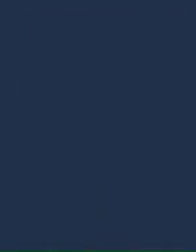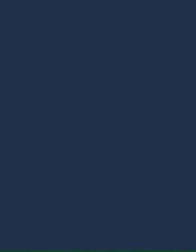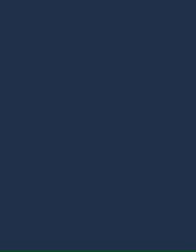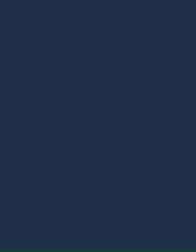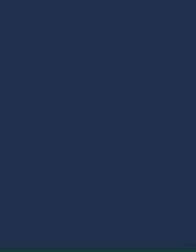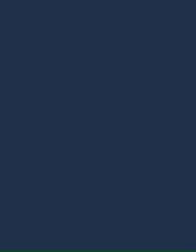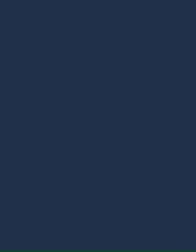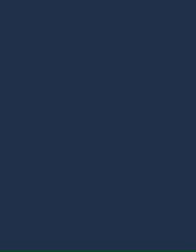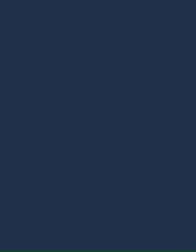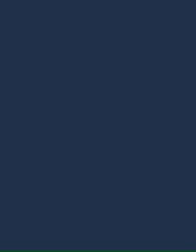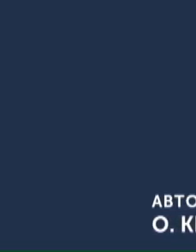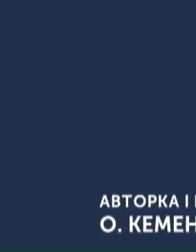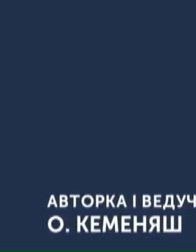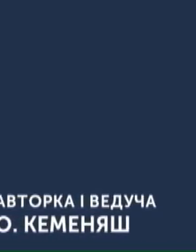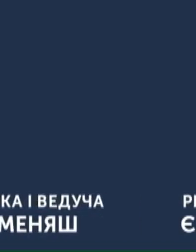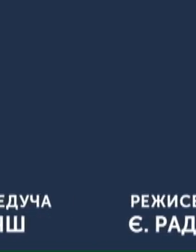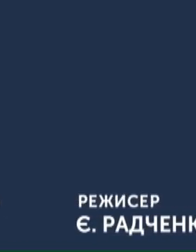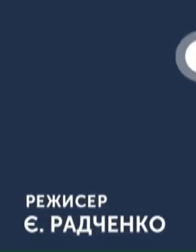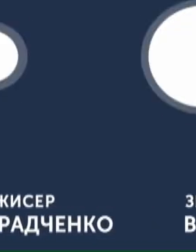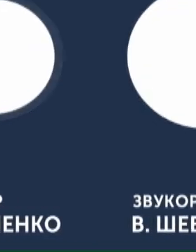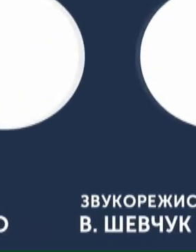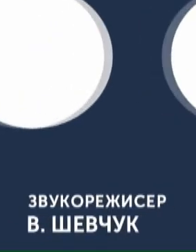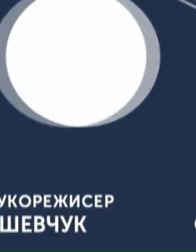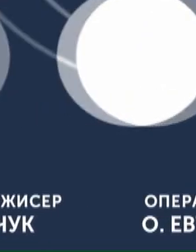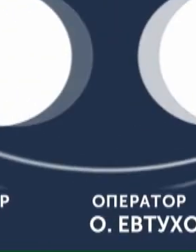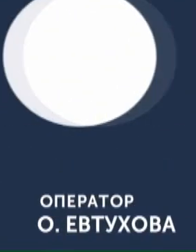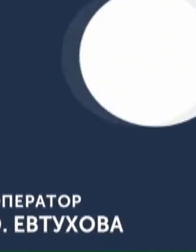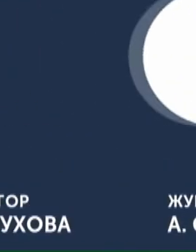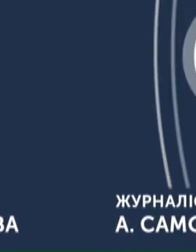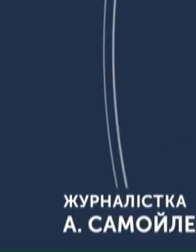Дякую. Дякую. Дякую. Дякую.